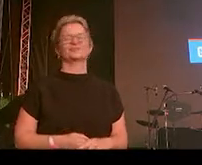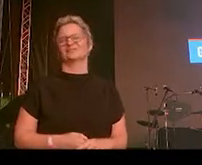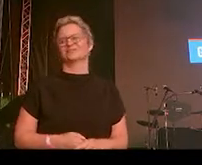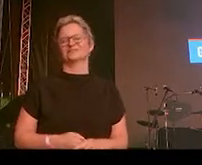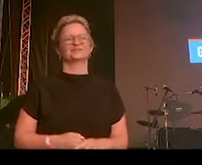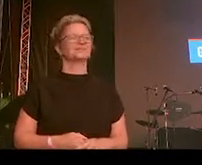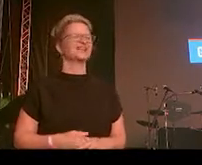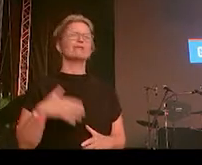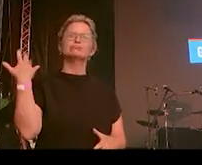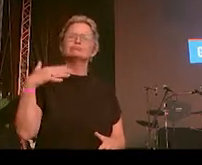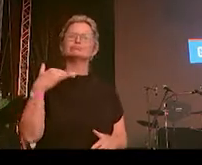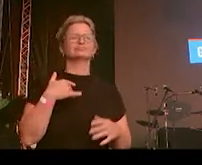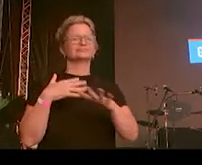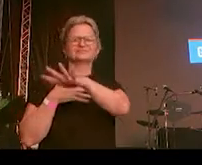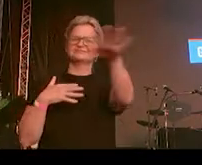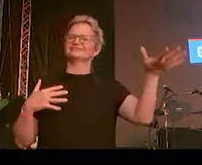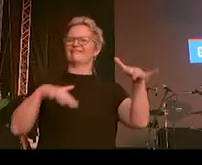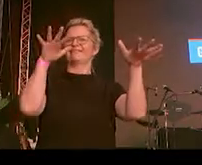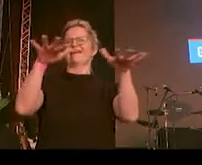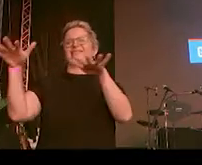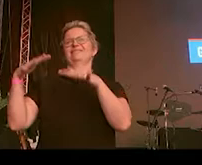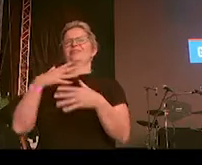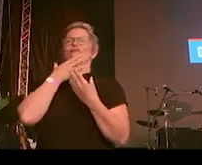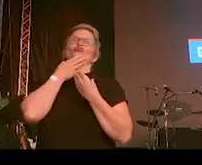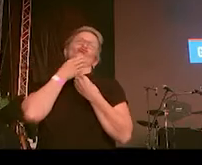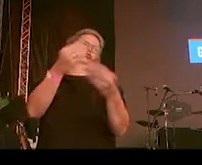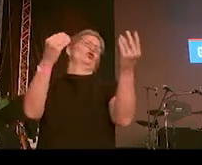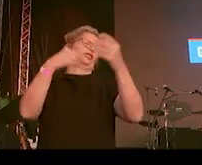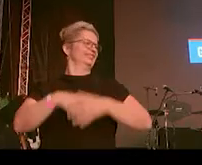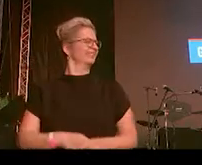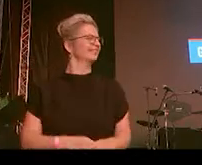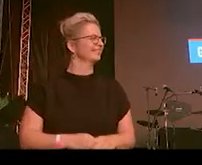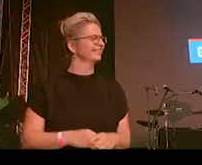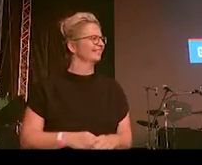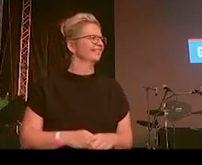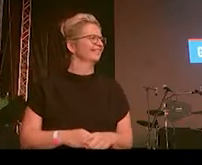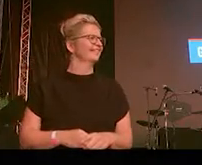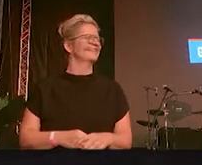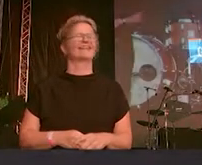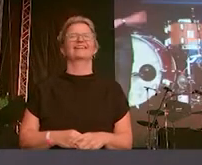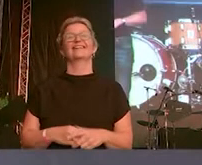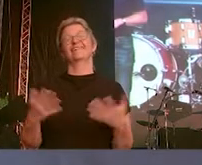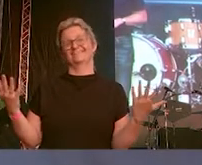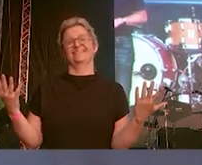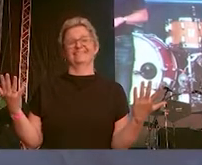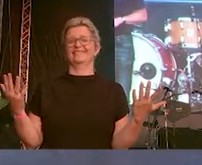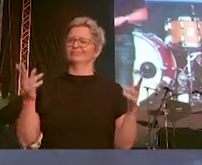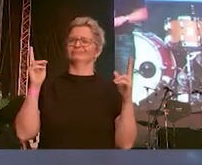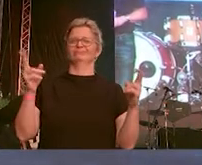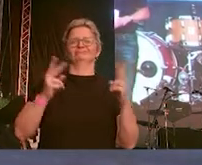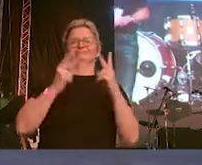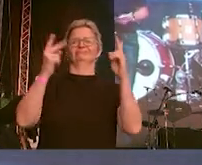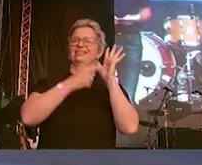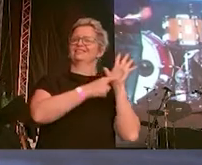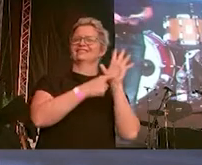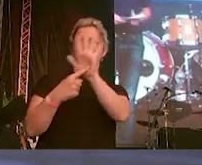Es ist großartig, dass ihr alle da seid und gleichzeitig damit zeigt, wir